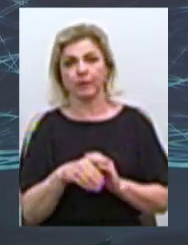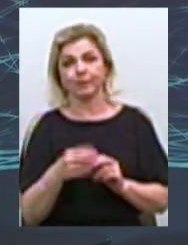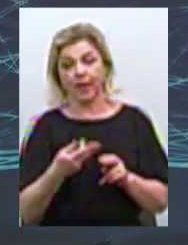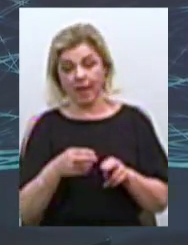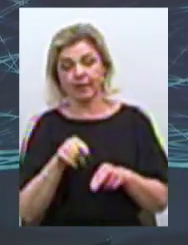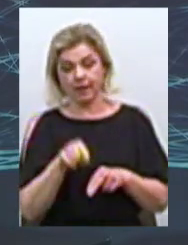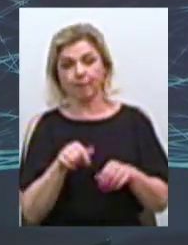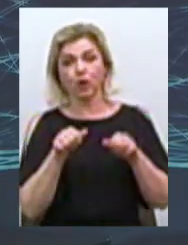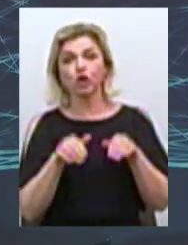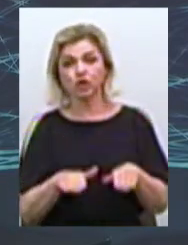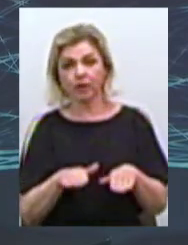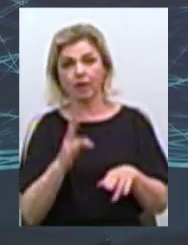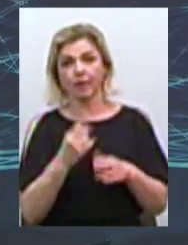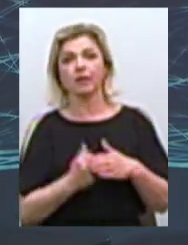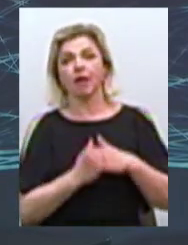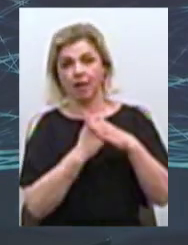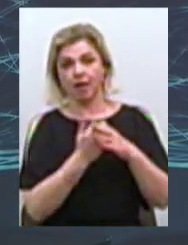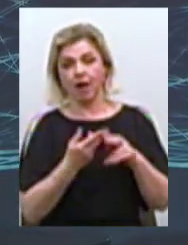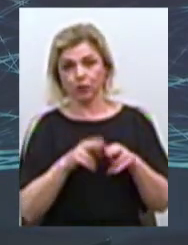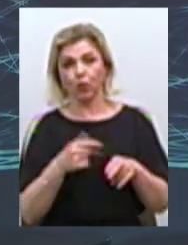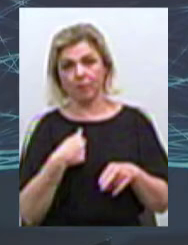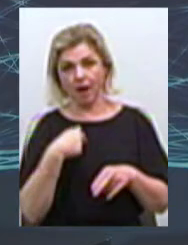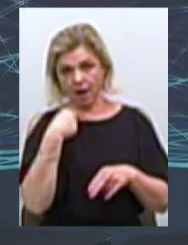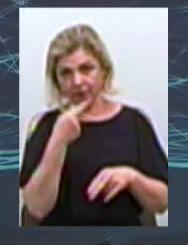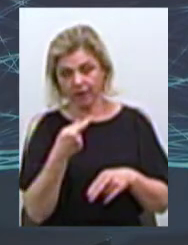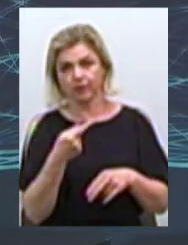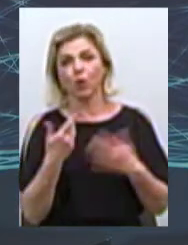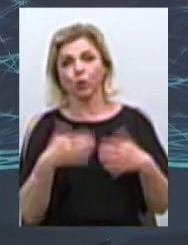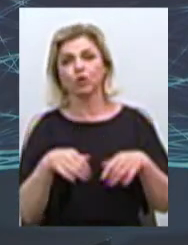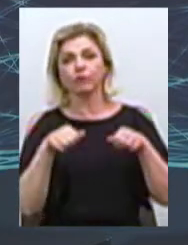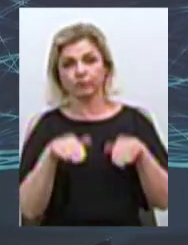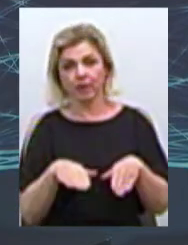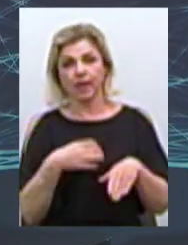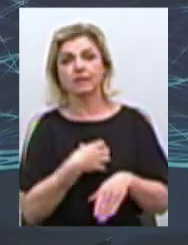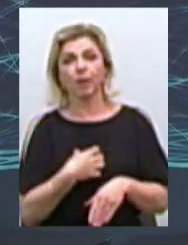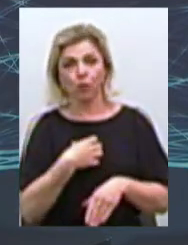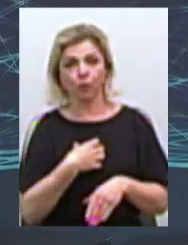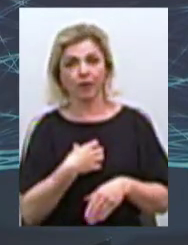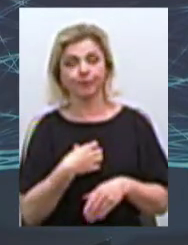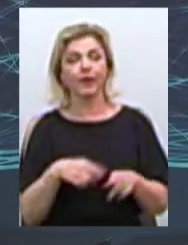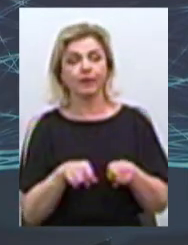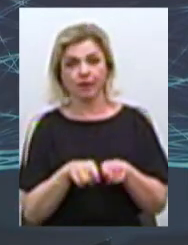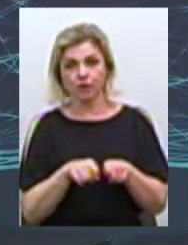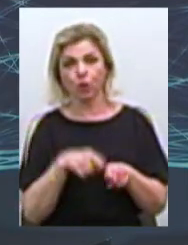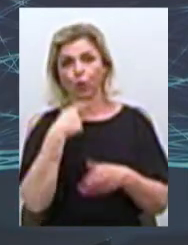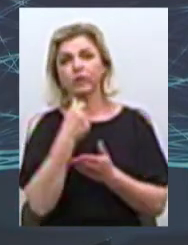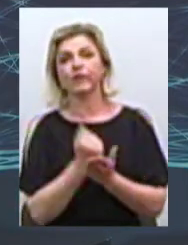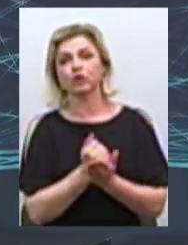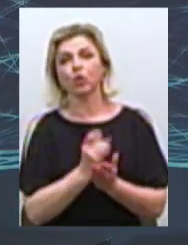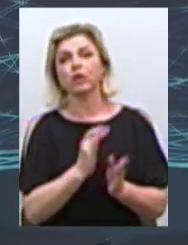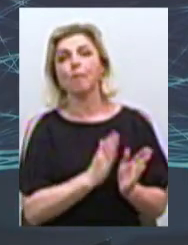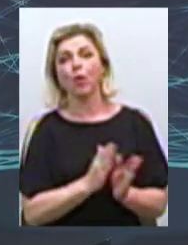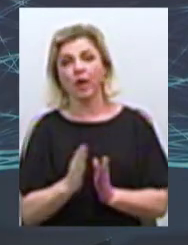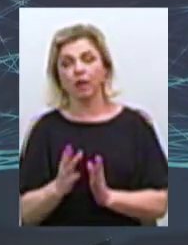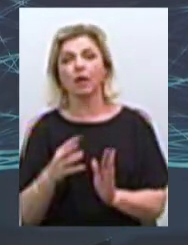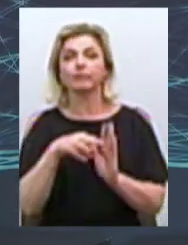рішенням, котором я вже говорила, котре прийнято на ісполкомі, також утверджен і порядок